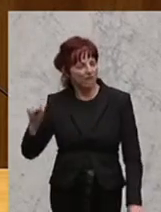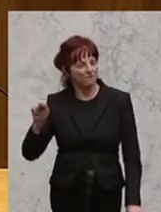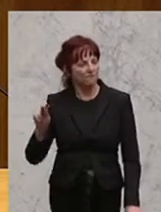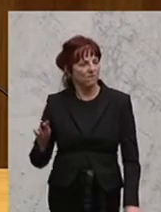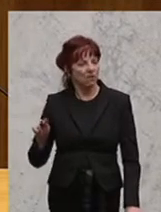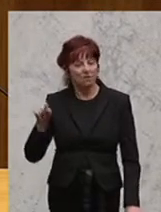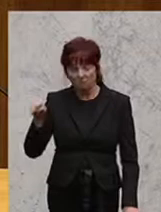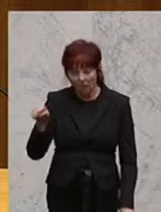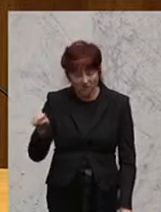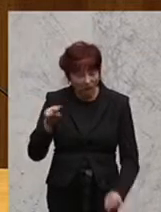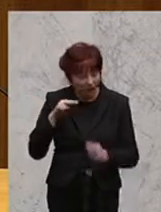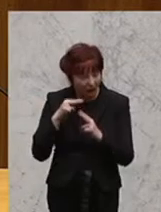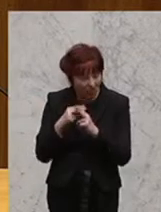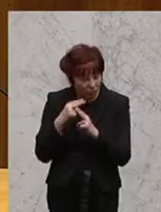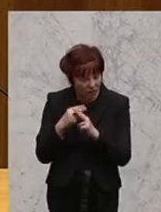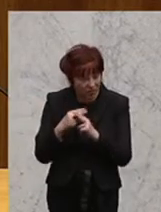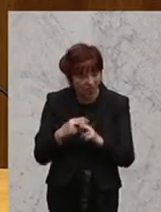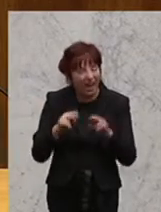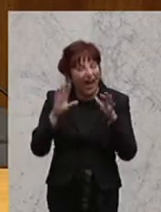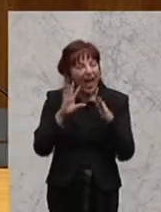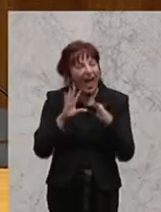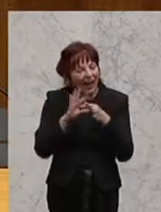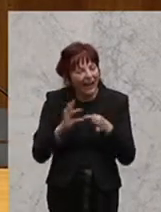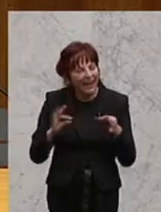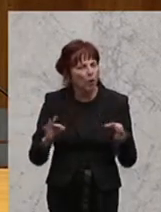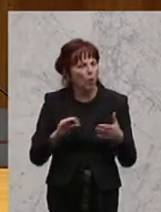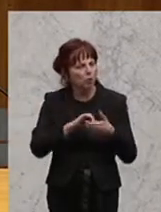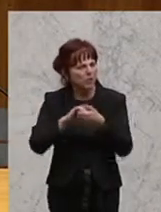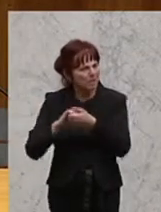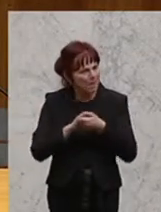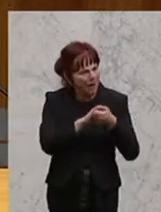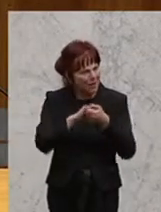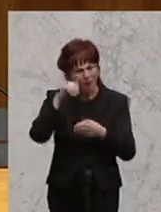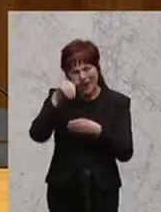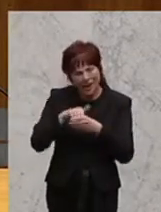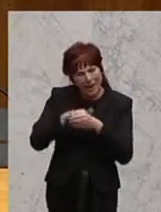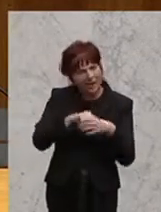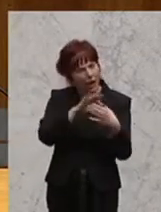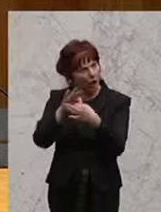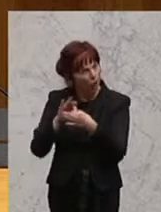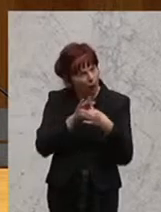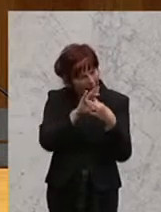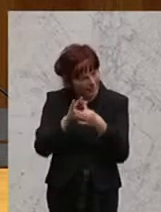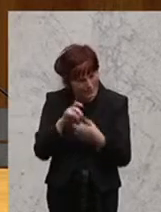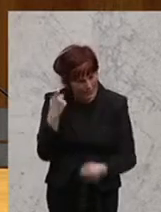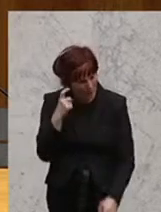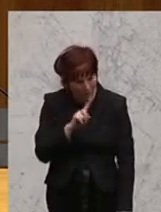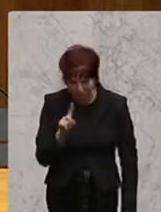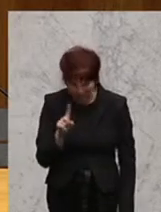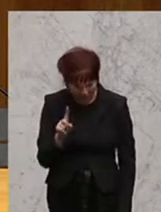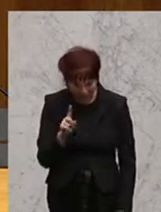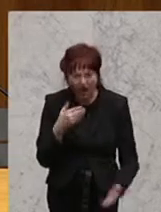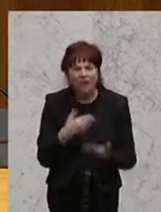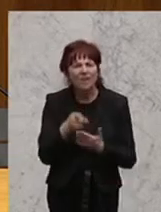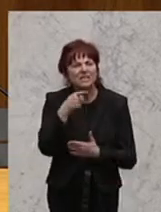das hat nichts damit zu tun, eine Religionsgemeinschaft irgendwo in Ihrer inneren Organisation zu regeln, sondern das, was Sie hier auf den Weg